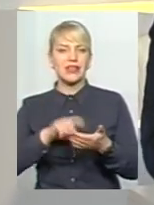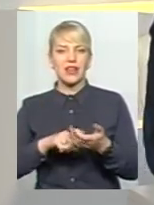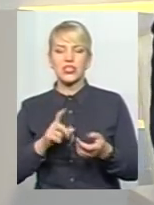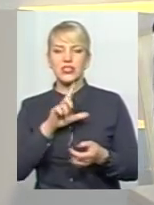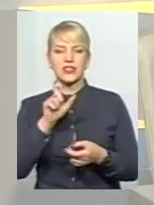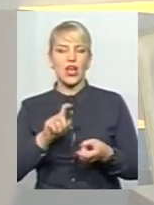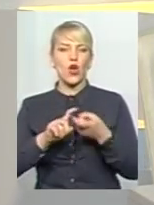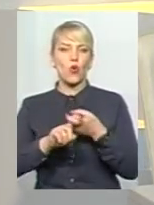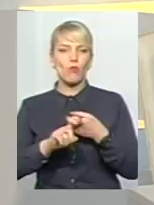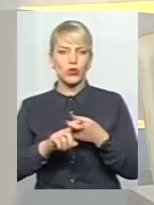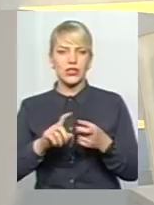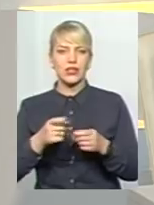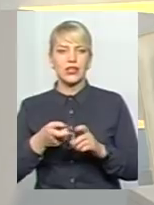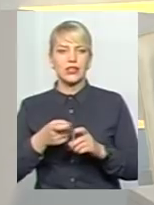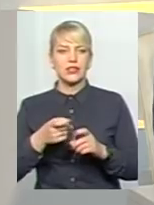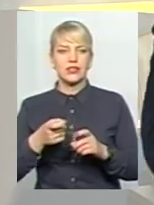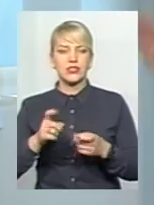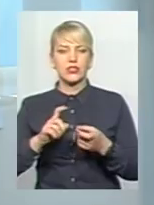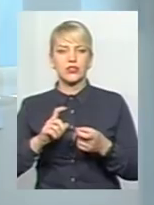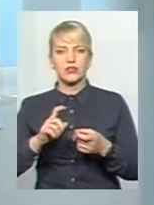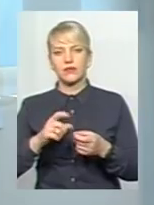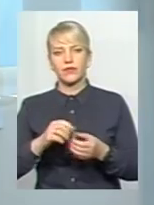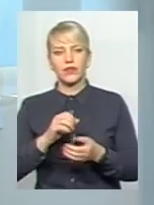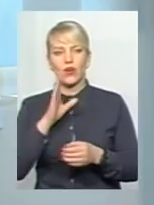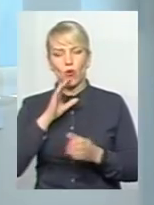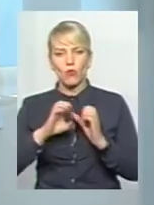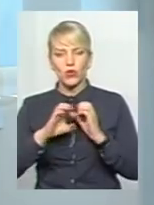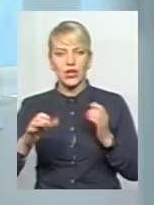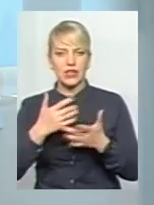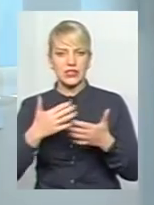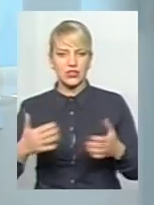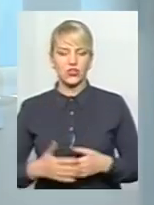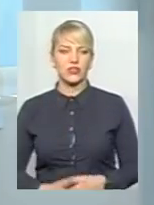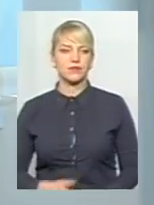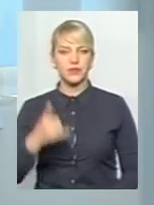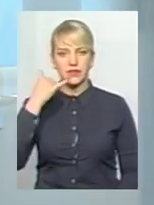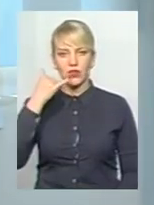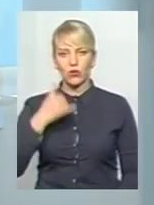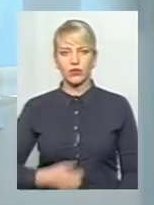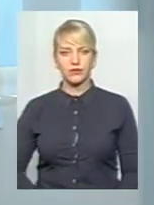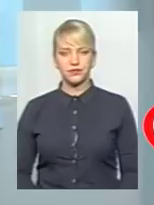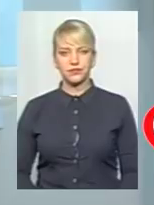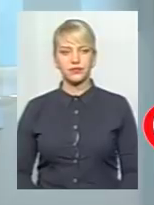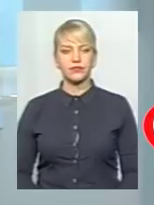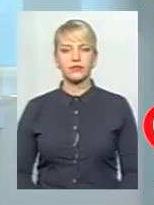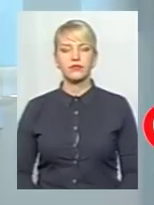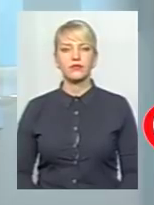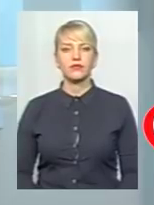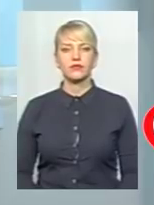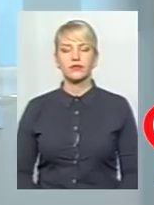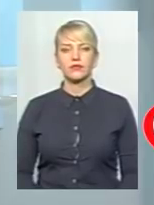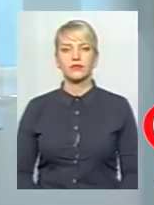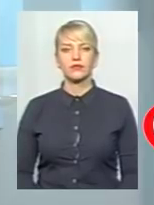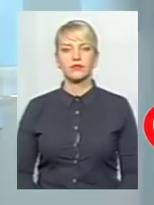утепленням. Він це робить сам. Ваша відповідь вже зрозуміла, а у нас є додзвонювач, давайте його послухаємо. Добрий вечір,